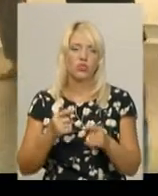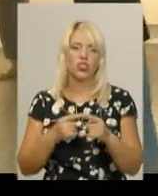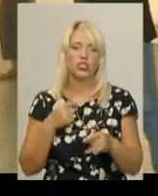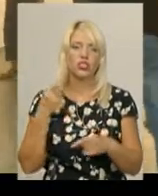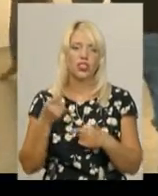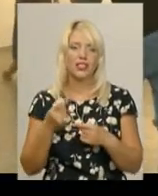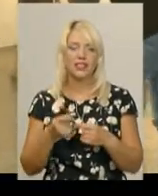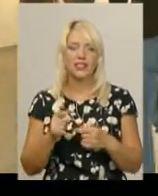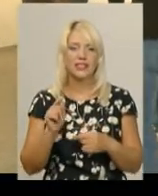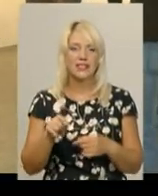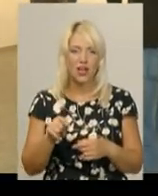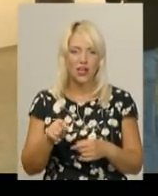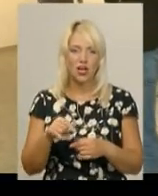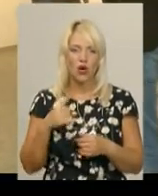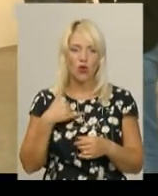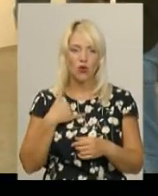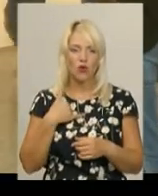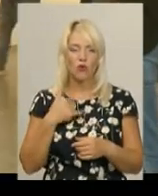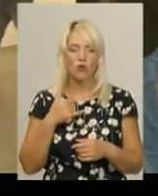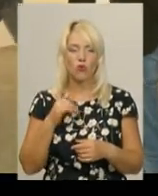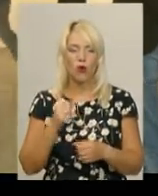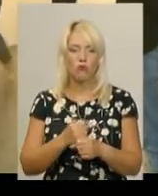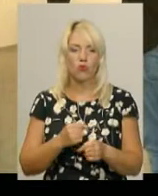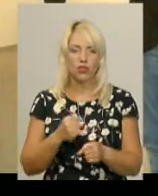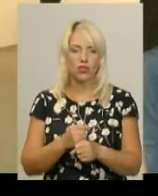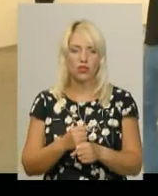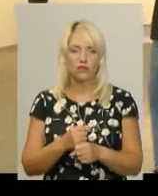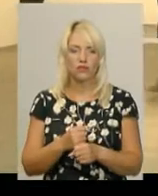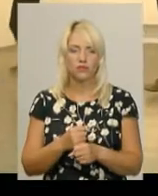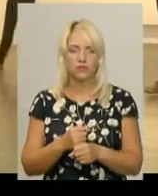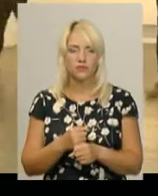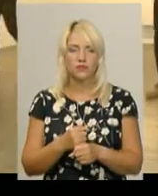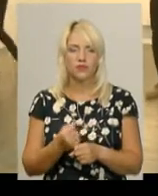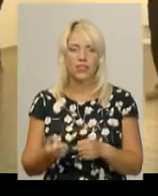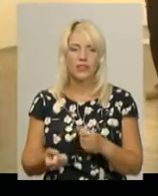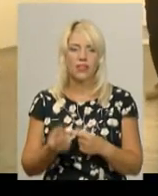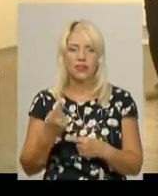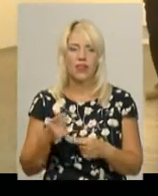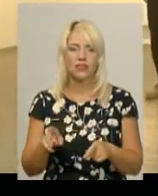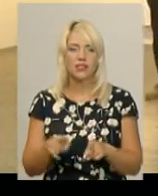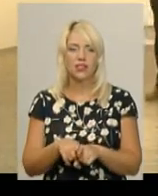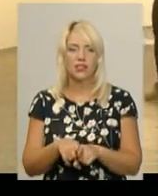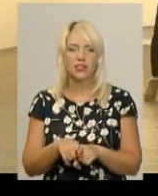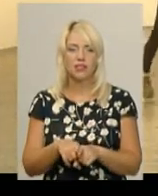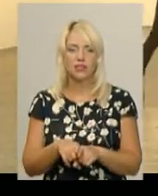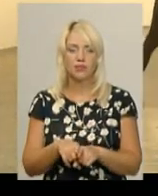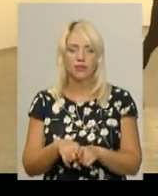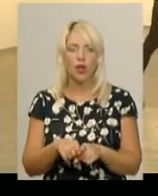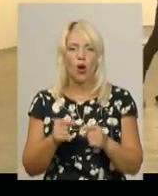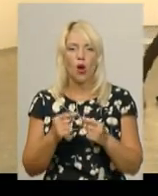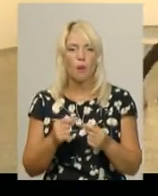у роботах з'являються такі мотиви не дуже